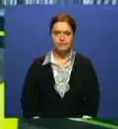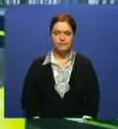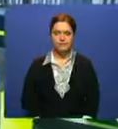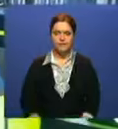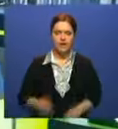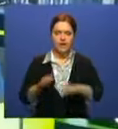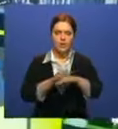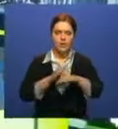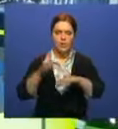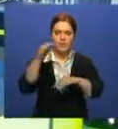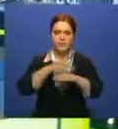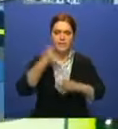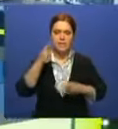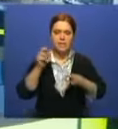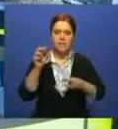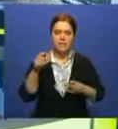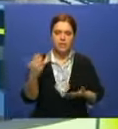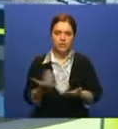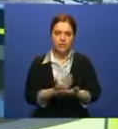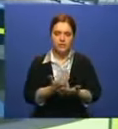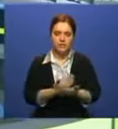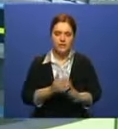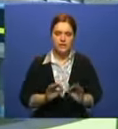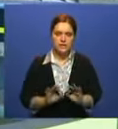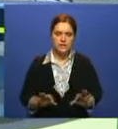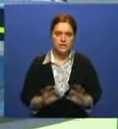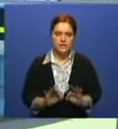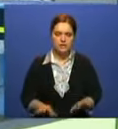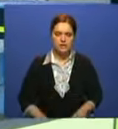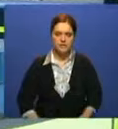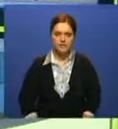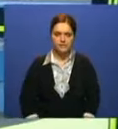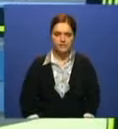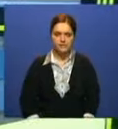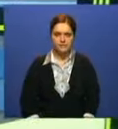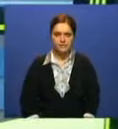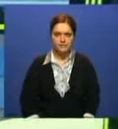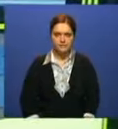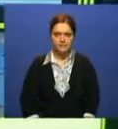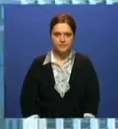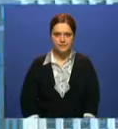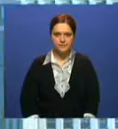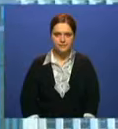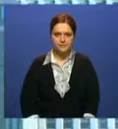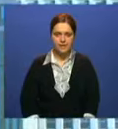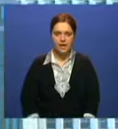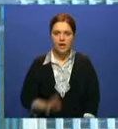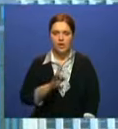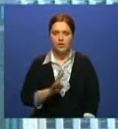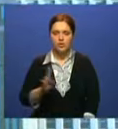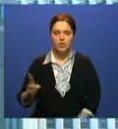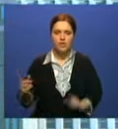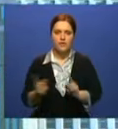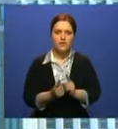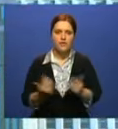Добрый вечер на телеканале Хабар Новости. В студии работает Вера Негрисур, до перевода обеспечивает Виктория Антонишина. Нурсултан